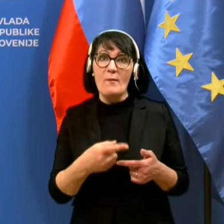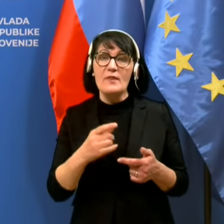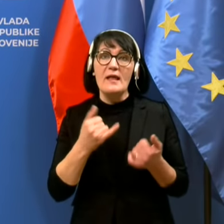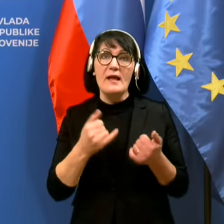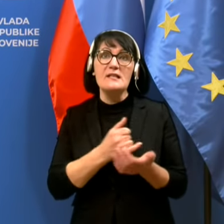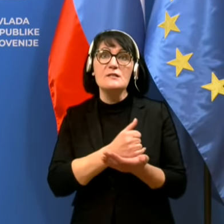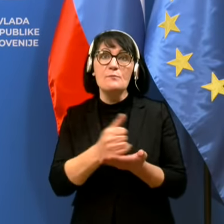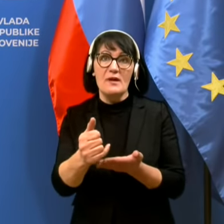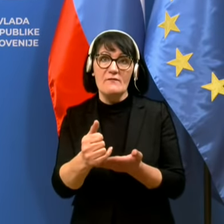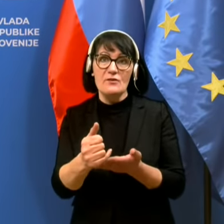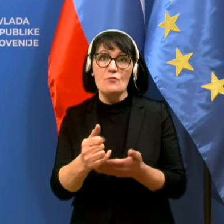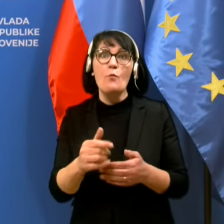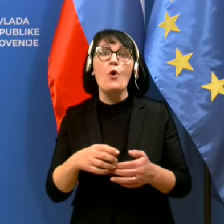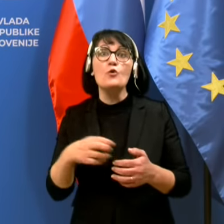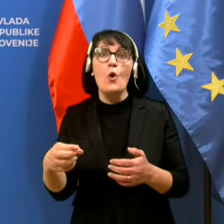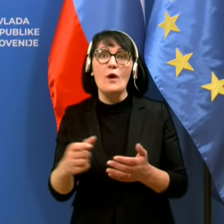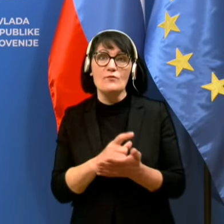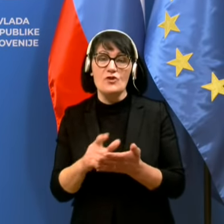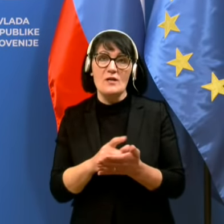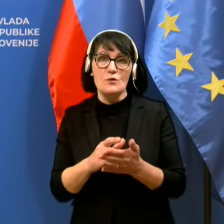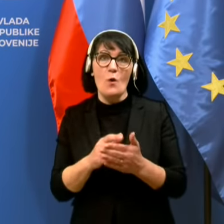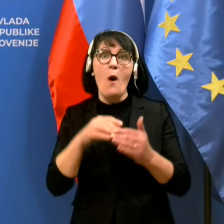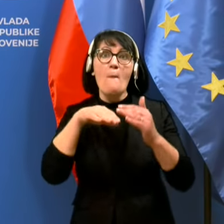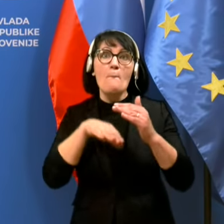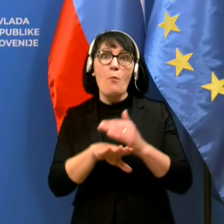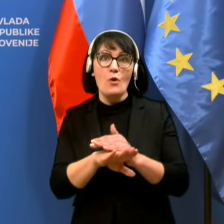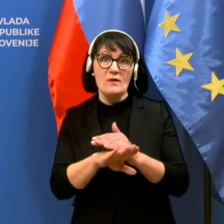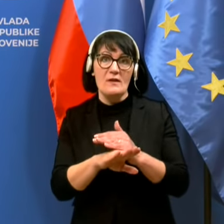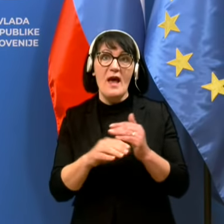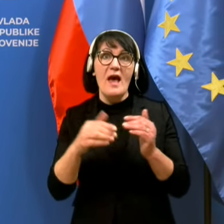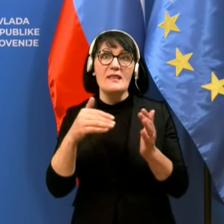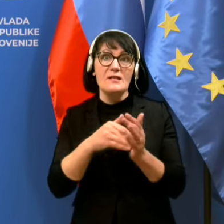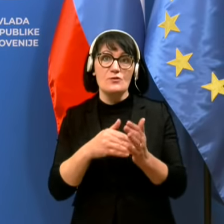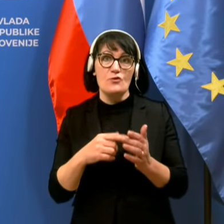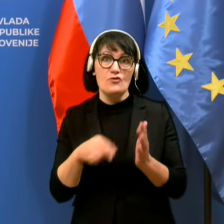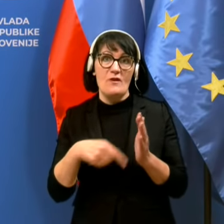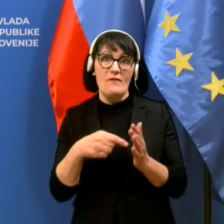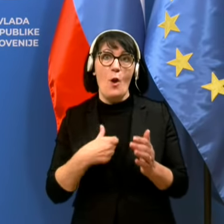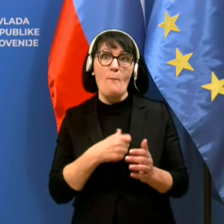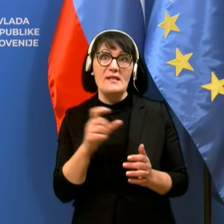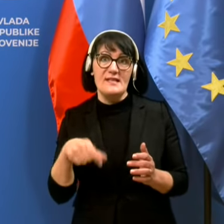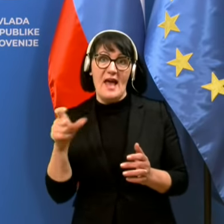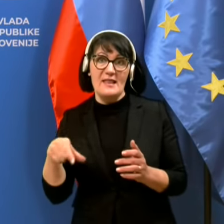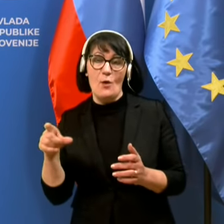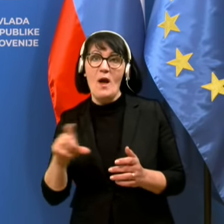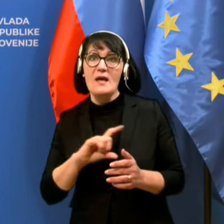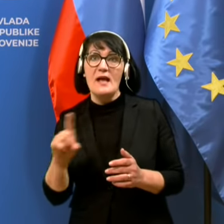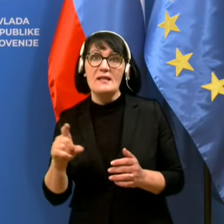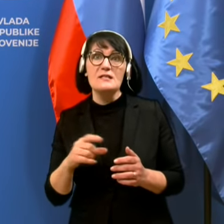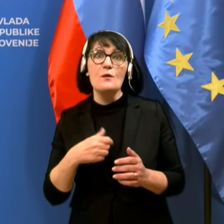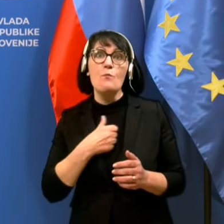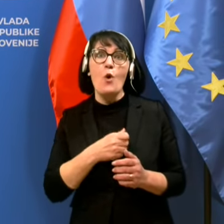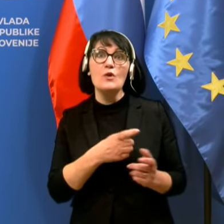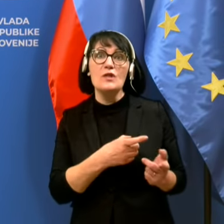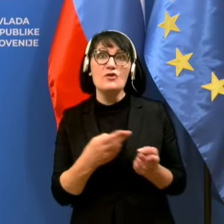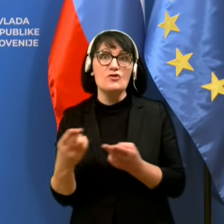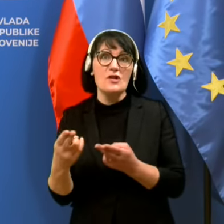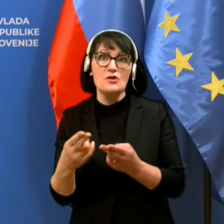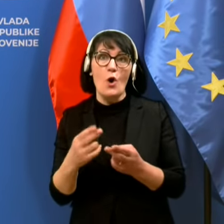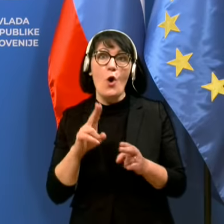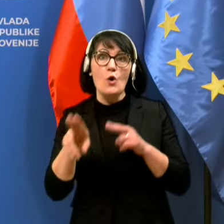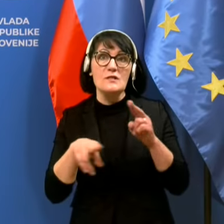času število pacijentov padlo pod tisoč in sicer danes bolništično oskarbo zaradi COVID-19 potrebuje